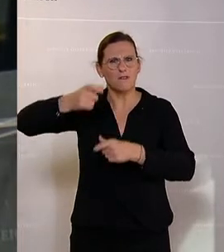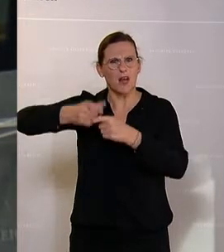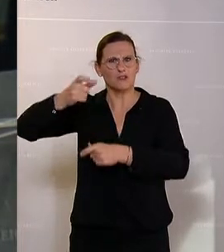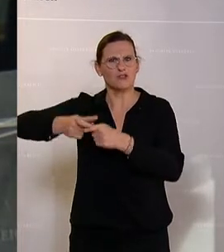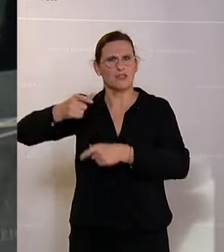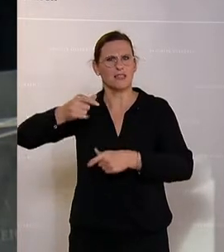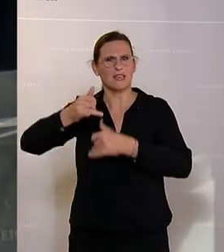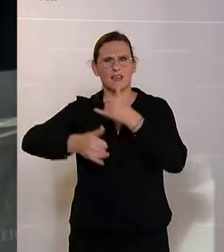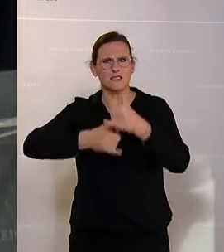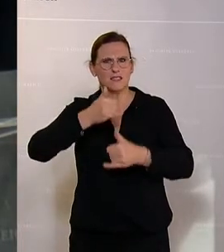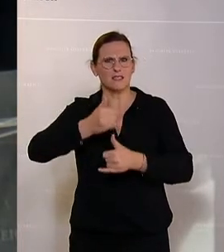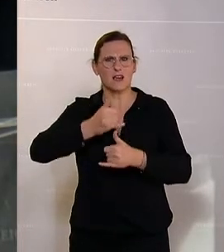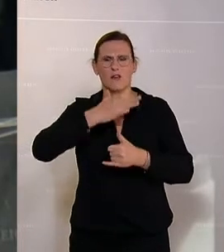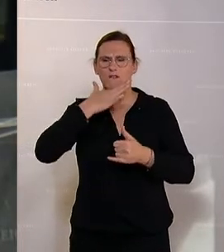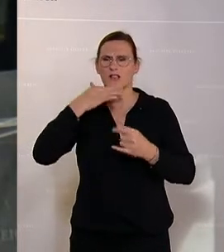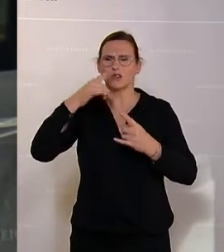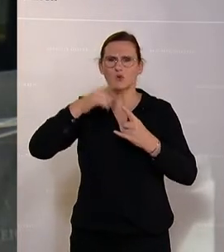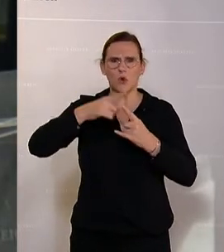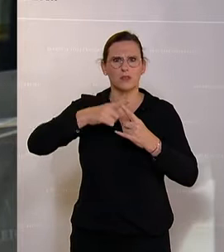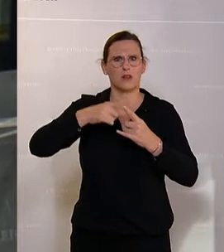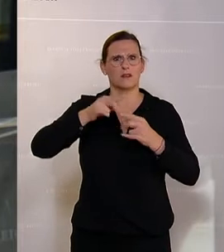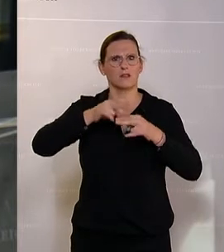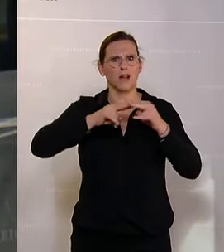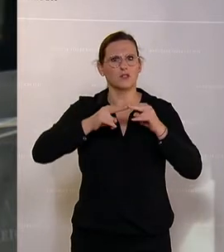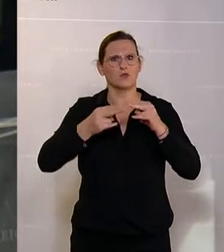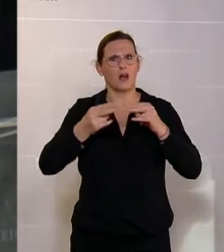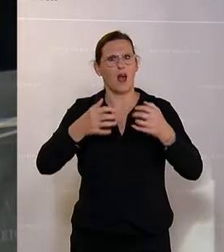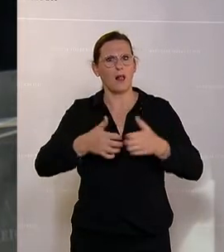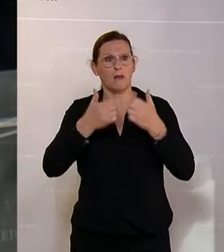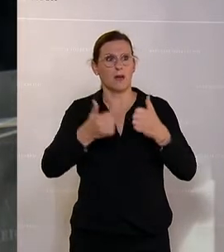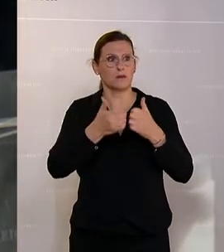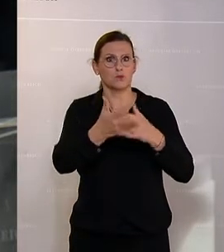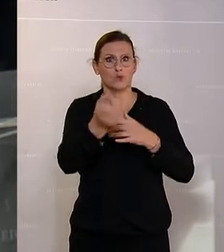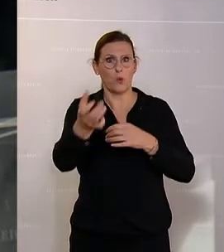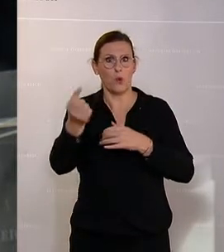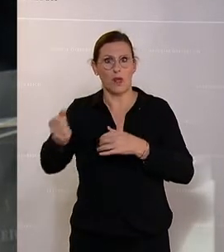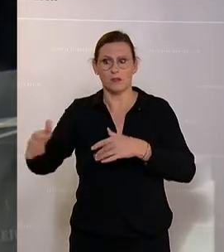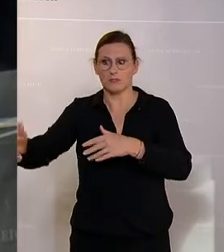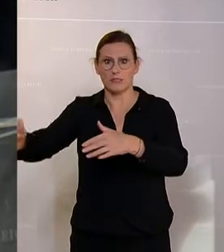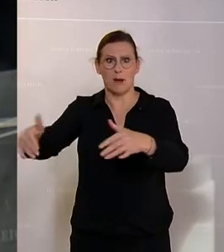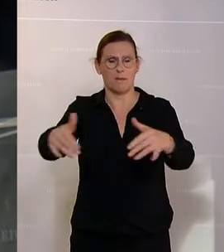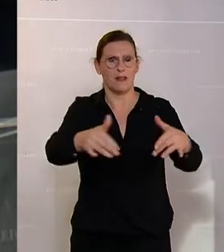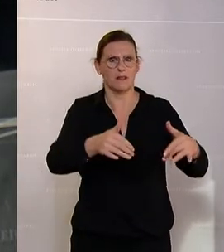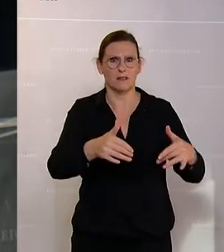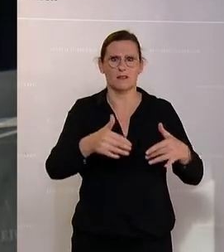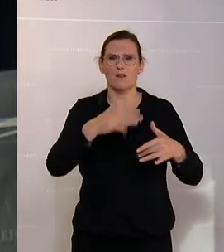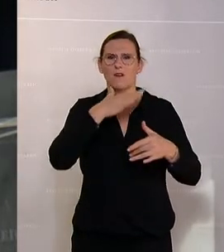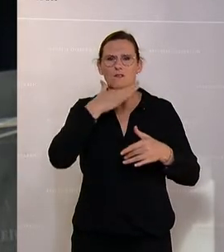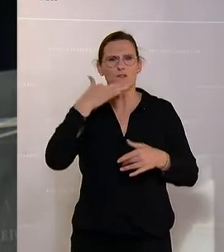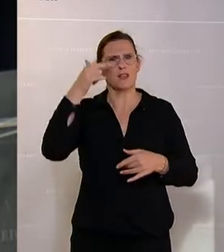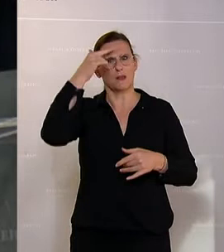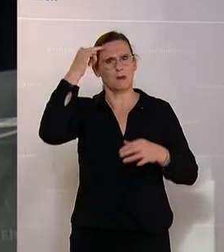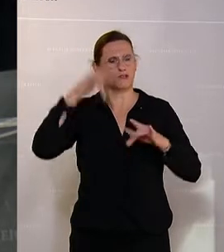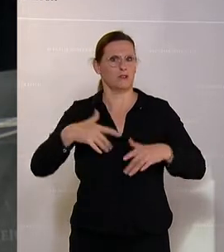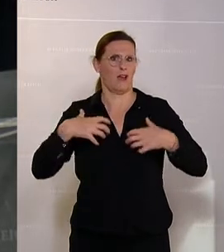tonnenweise aus unseren Nationalparks gefischt werden. Das ärgert viele Menschen in